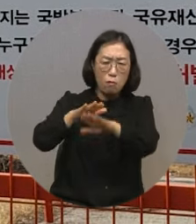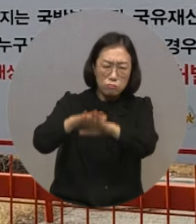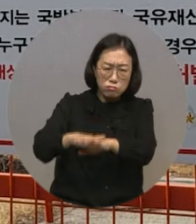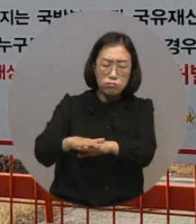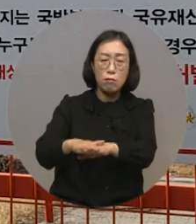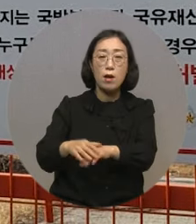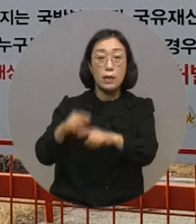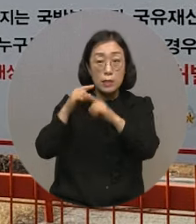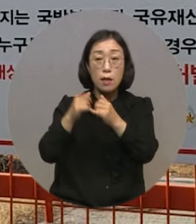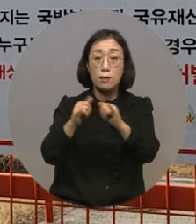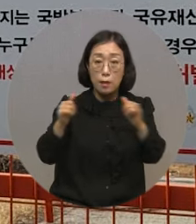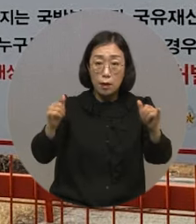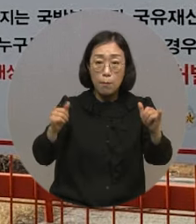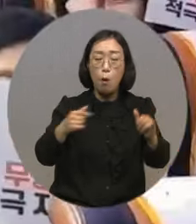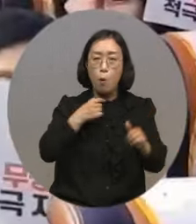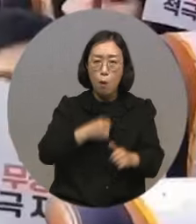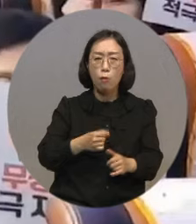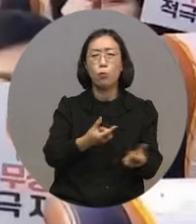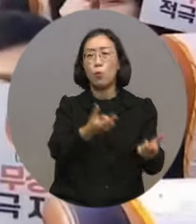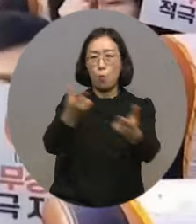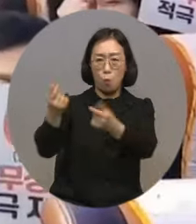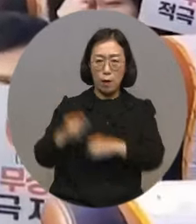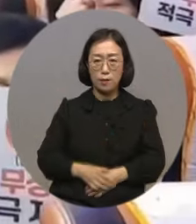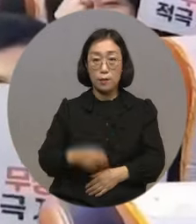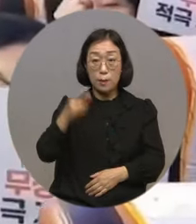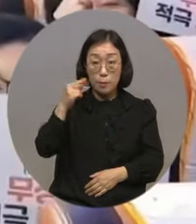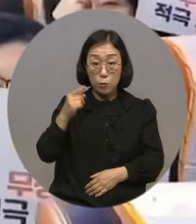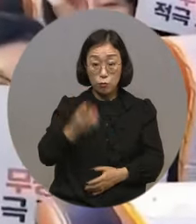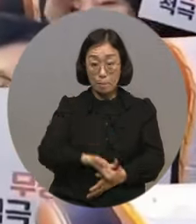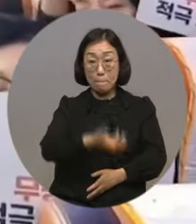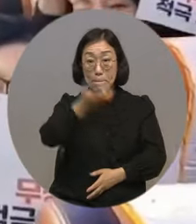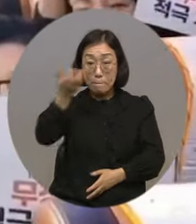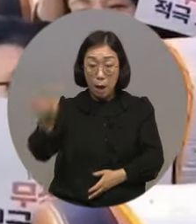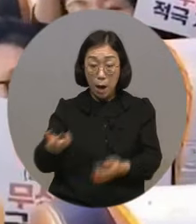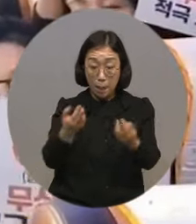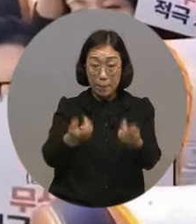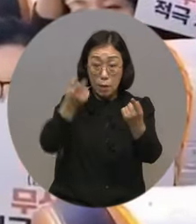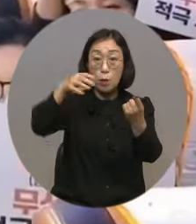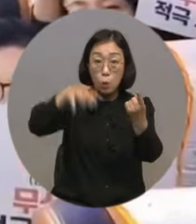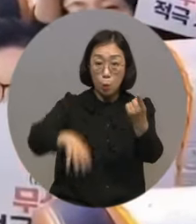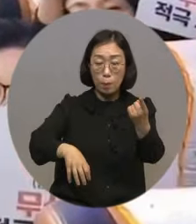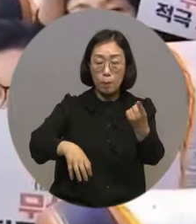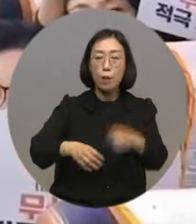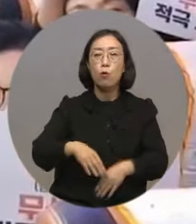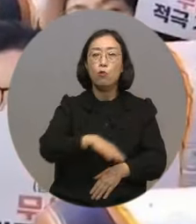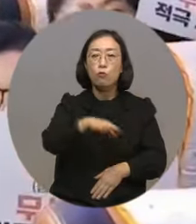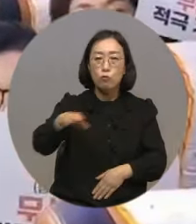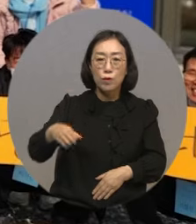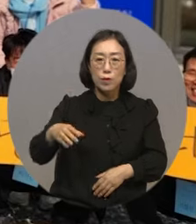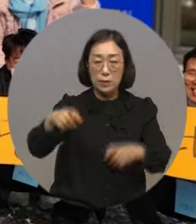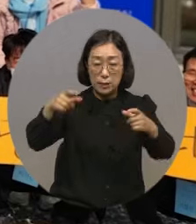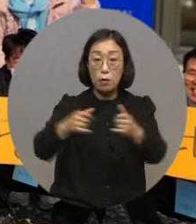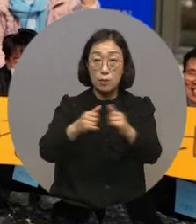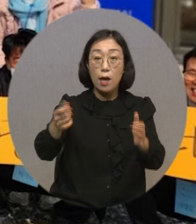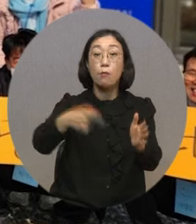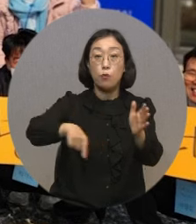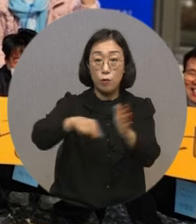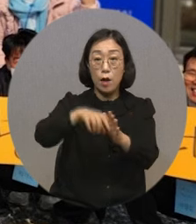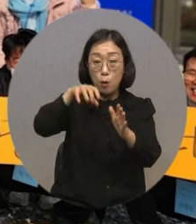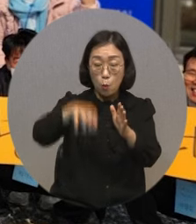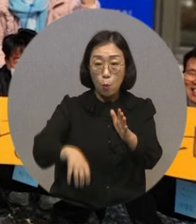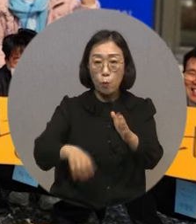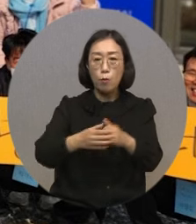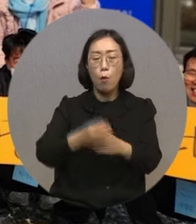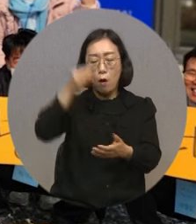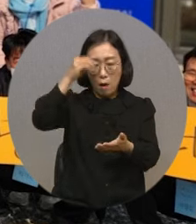의정부 시민들의 바람은 한 가지. 미군이 머물다 간 그 자리가 시민들을 위한 공간으로 시민의